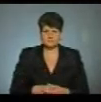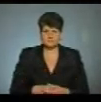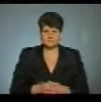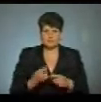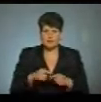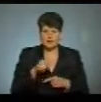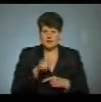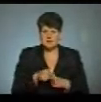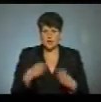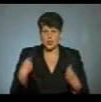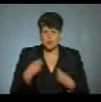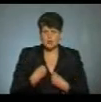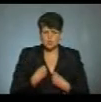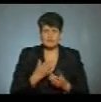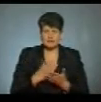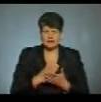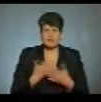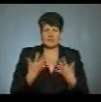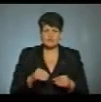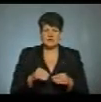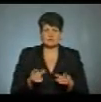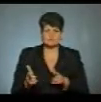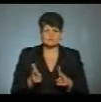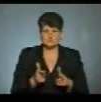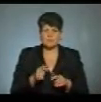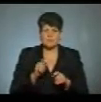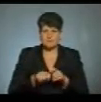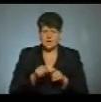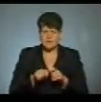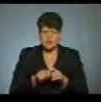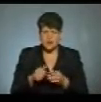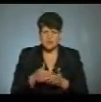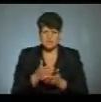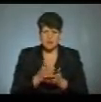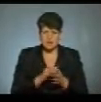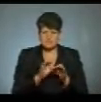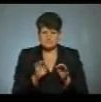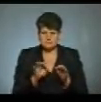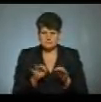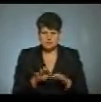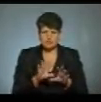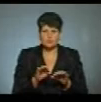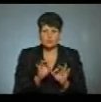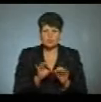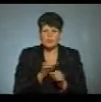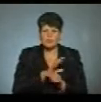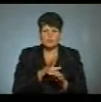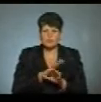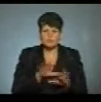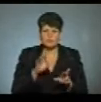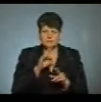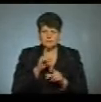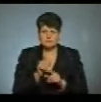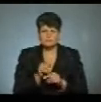Ось цей костюм, він є зішитий. Ми перевіряємо, чи якісні строчки, щоб нігде не було ніяких пропусків,